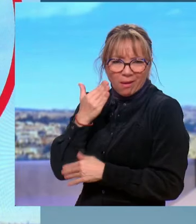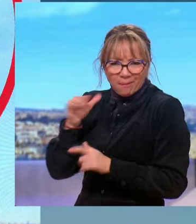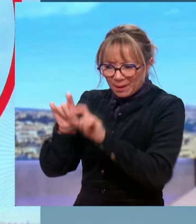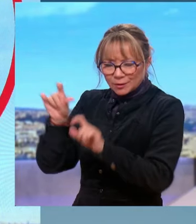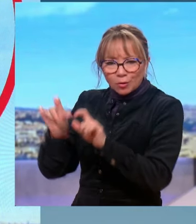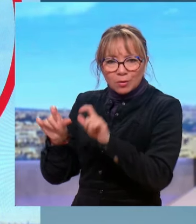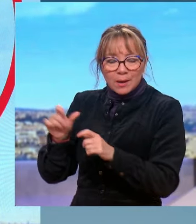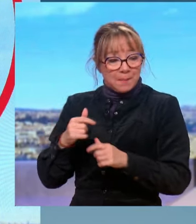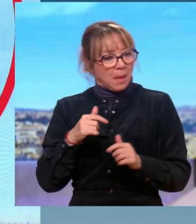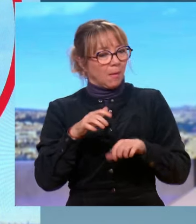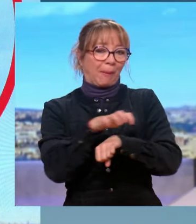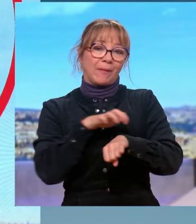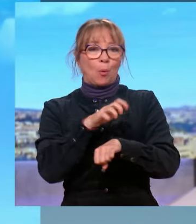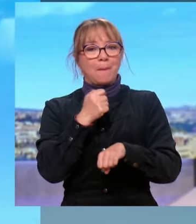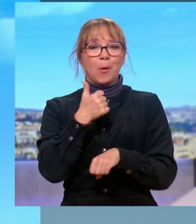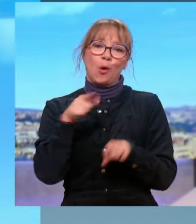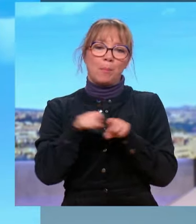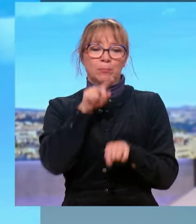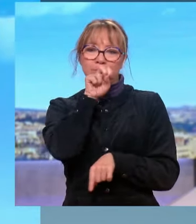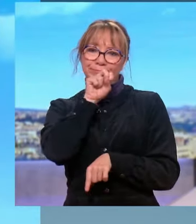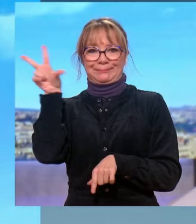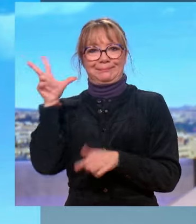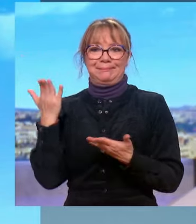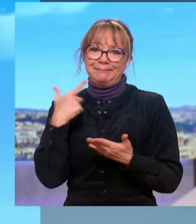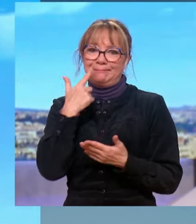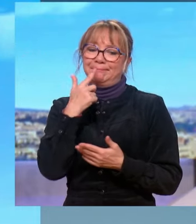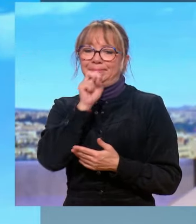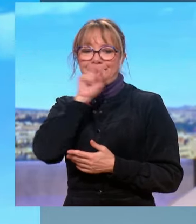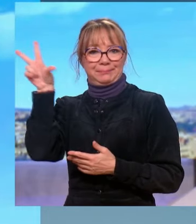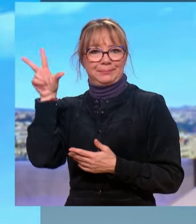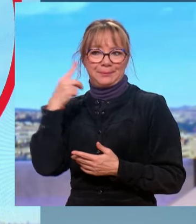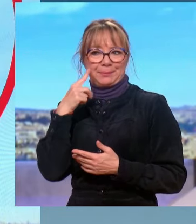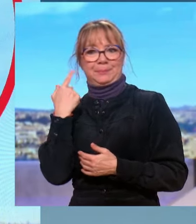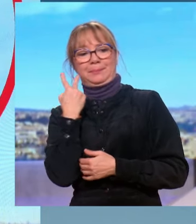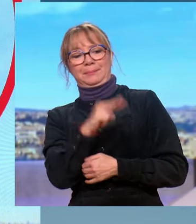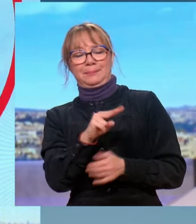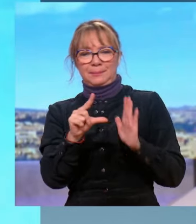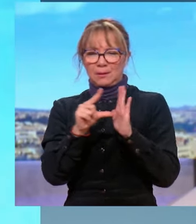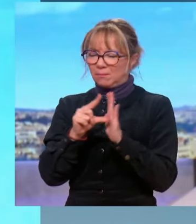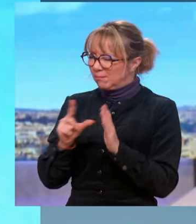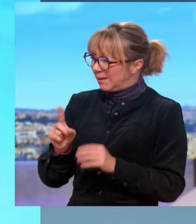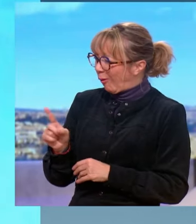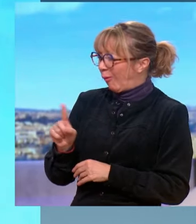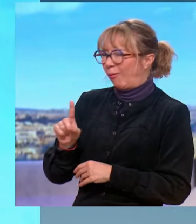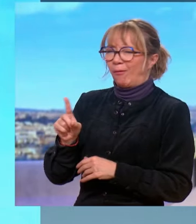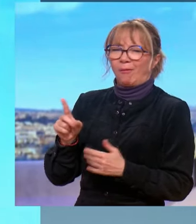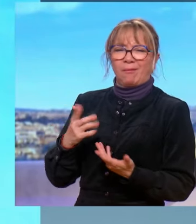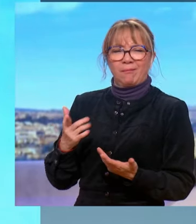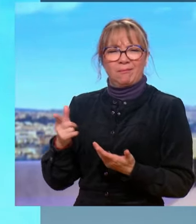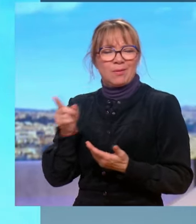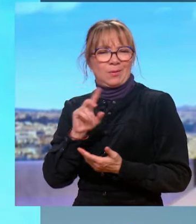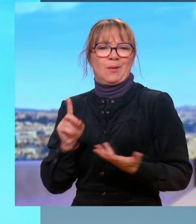font un peu le job, excusez-moi, de propagande de Gérald Darmanin pour sa loi. Non, ne confondons pas